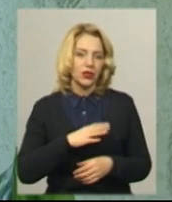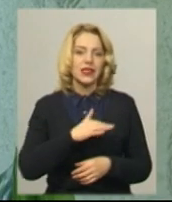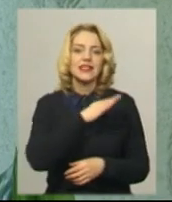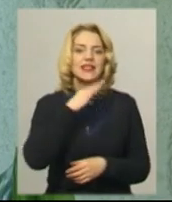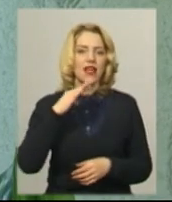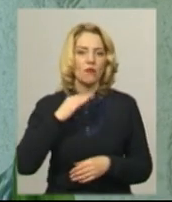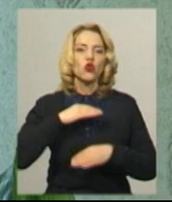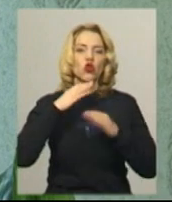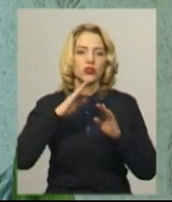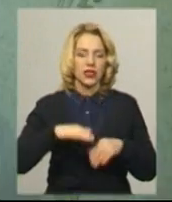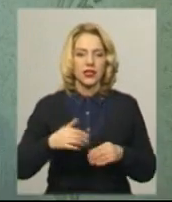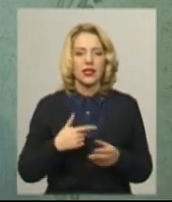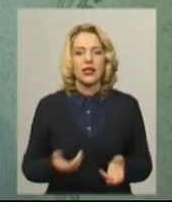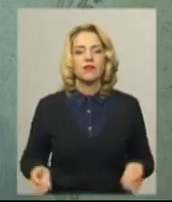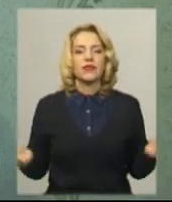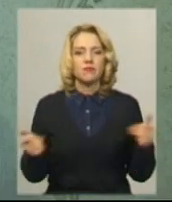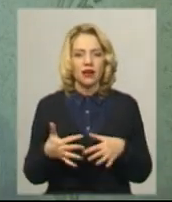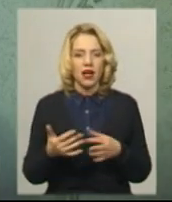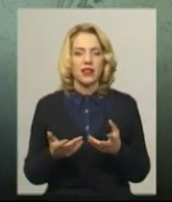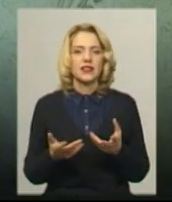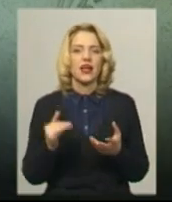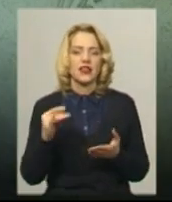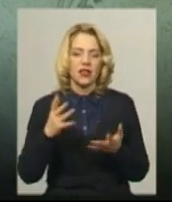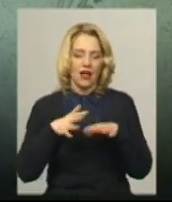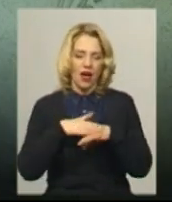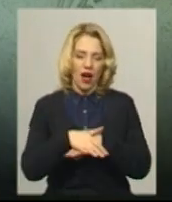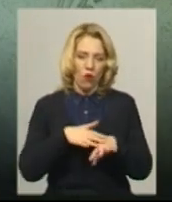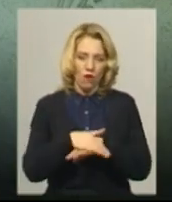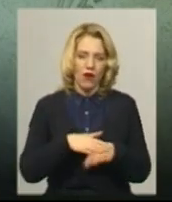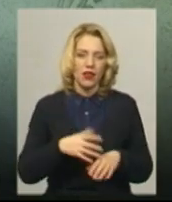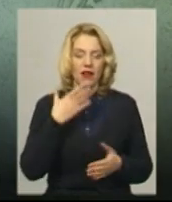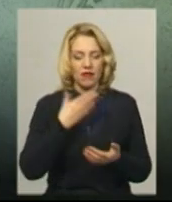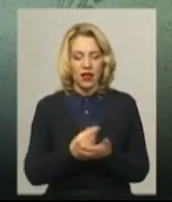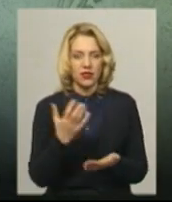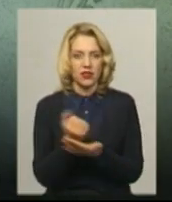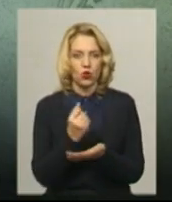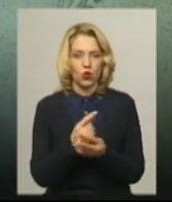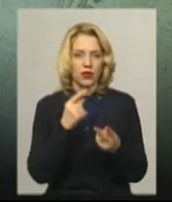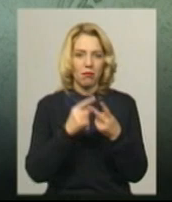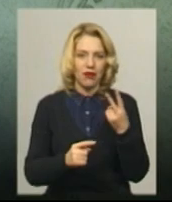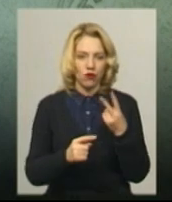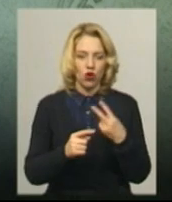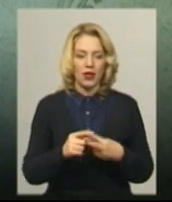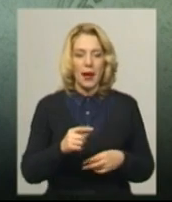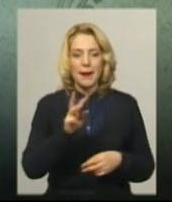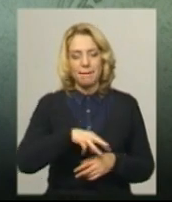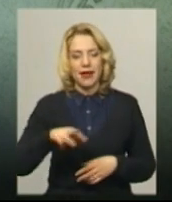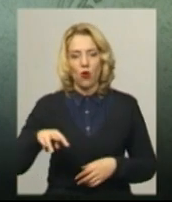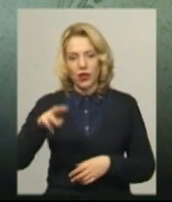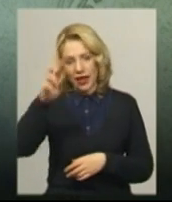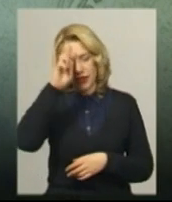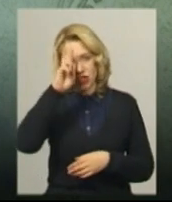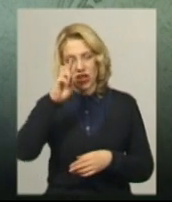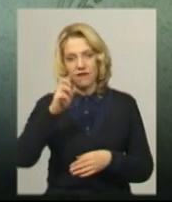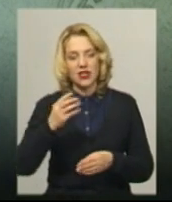І збиралися, і рахували, власних доходів десь до півтора мільйона, будемо казати Ну і державна субвенція, десь 700-6